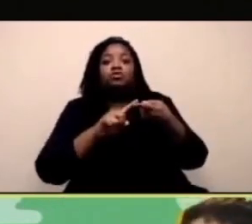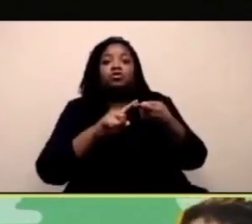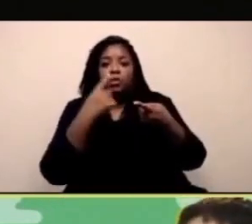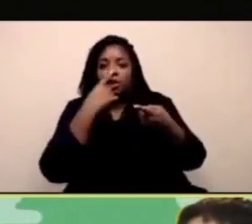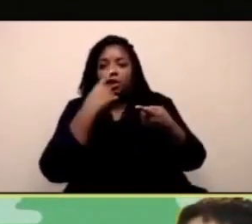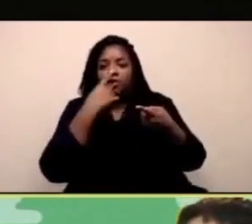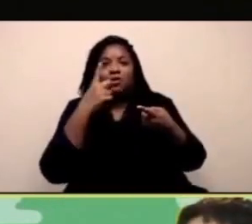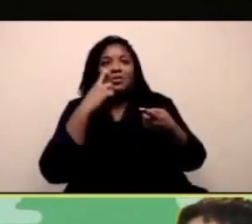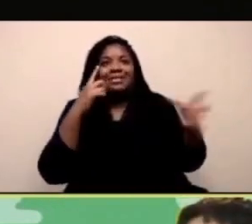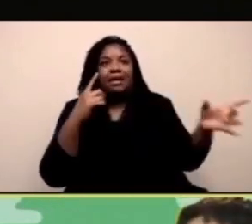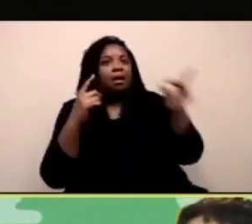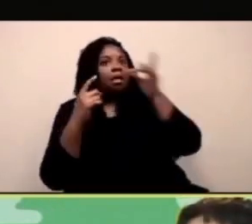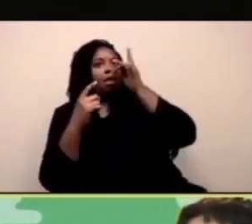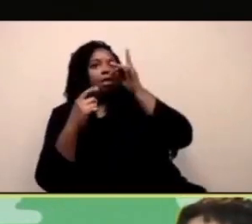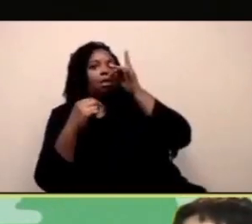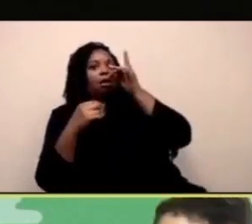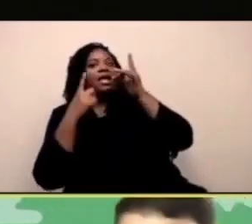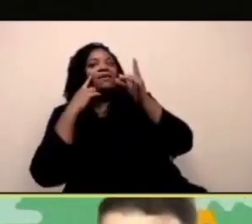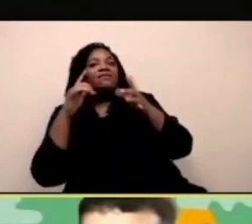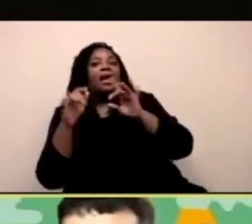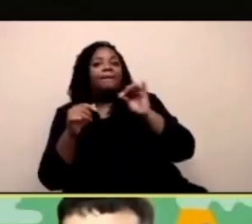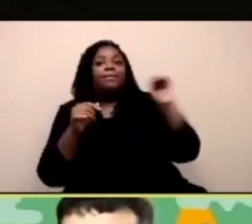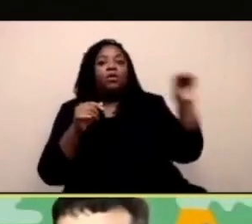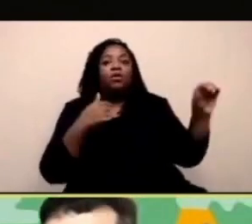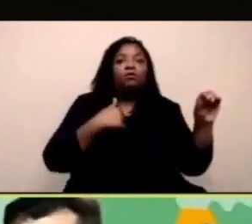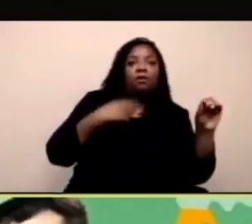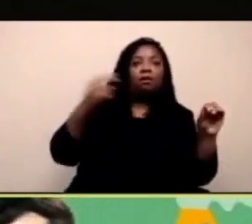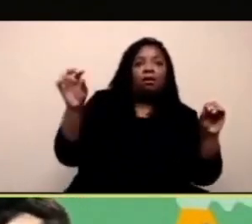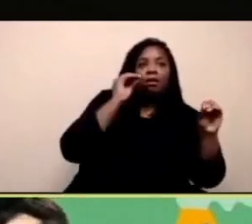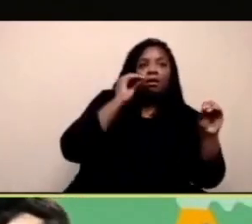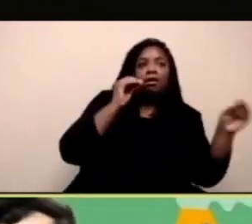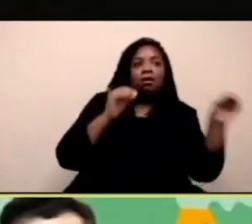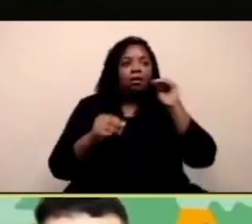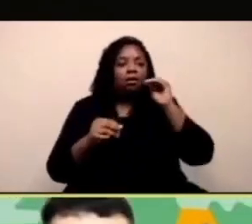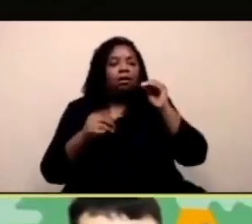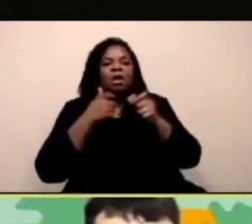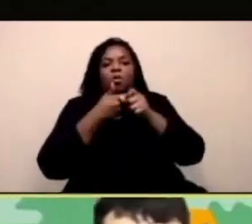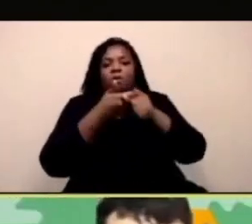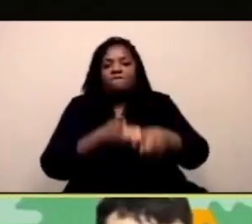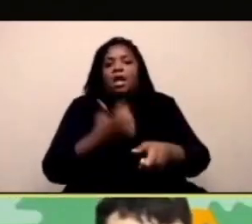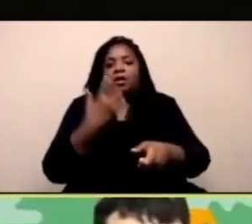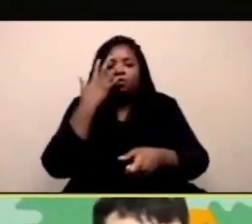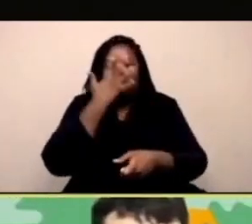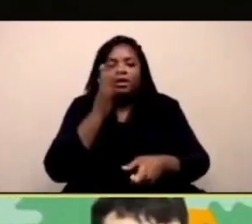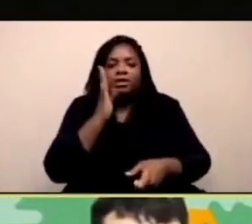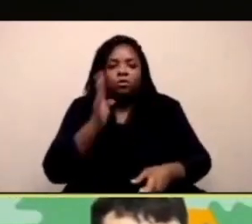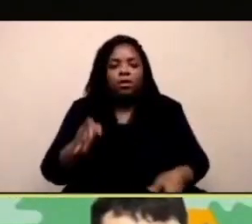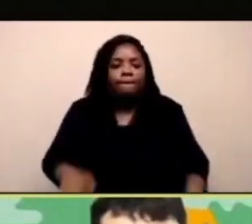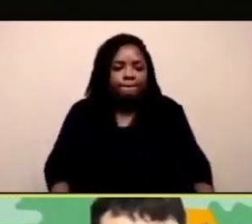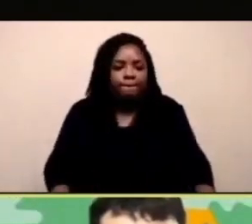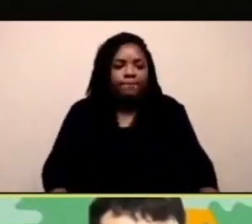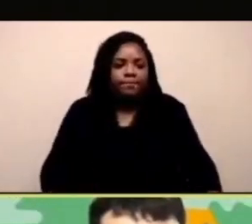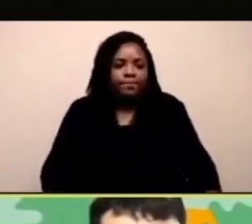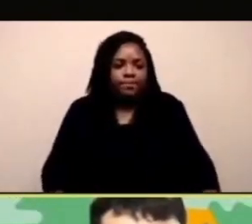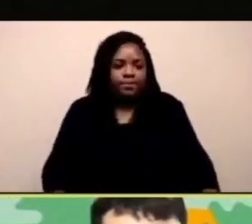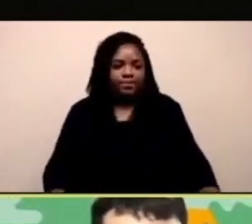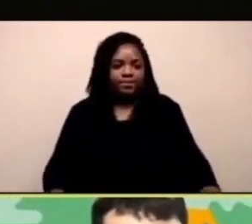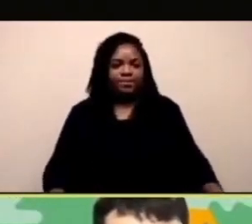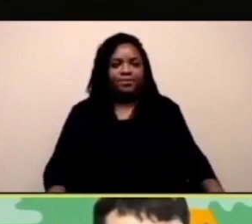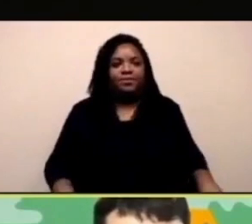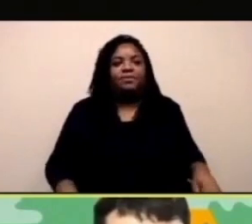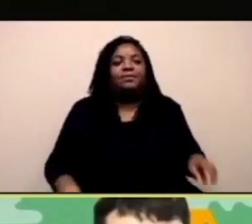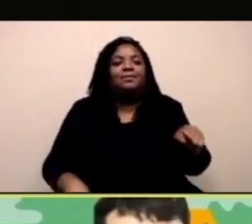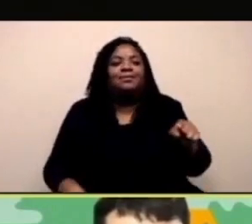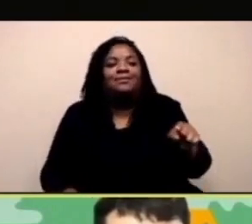questi pupazzi possono appiccicarsi nella nostra faccia. Come vedete se io muovo il mio naso mi seguirà